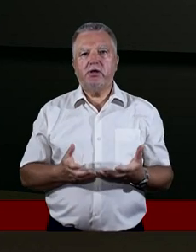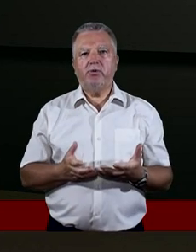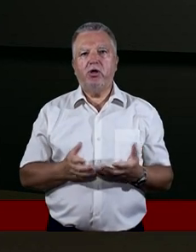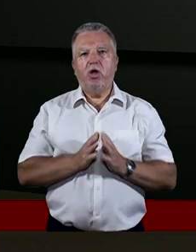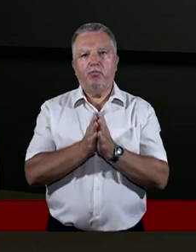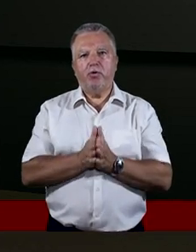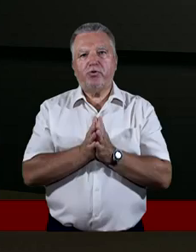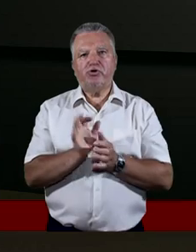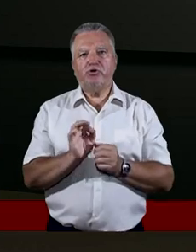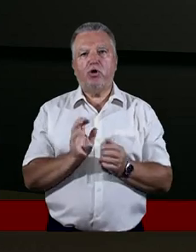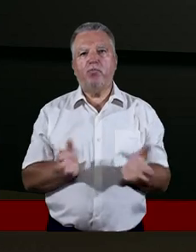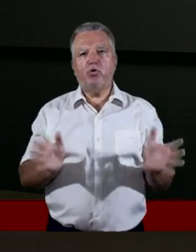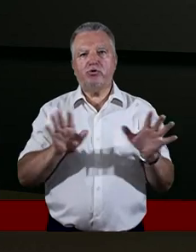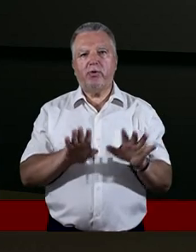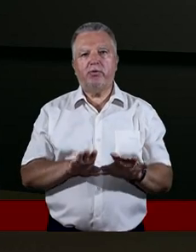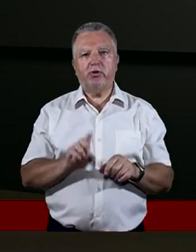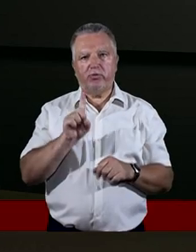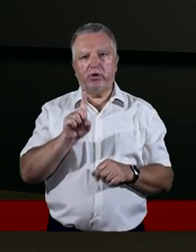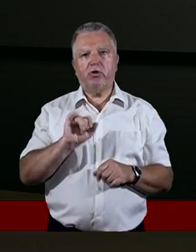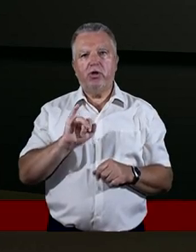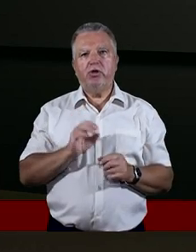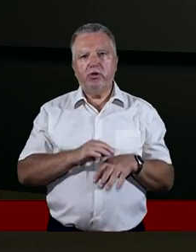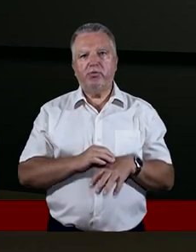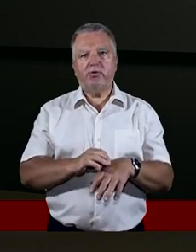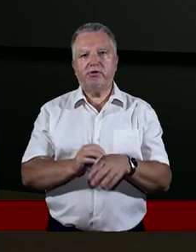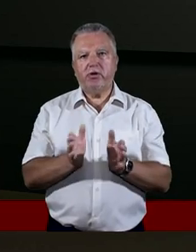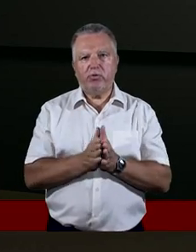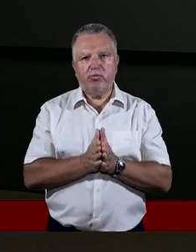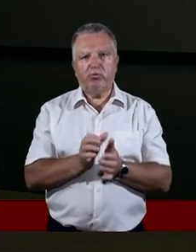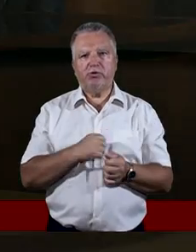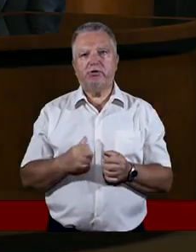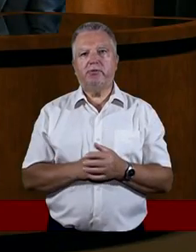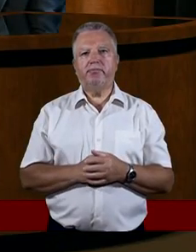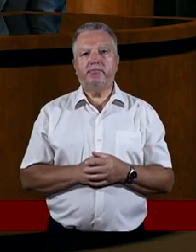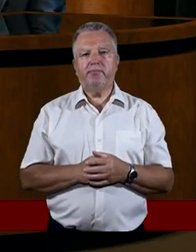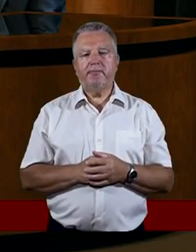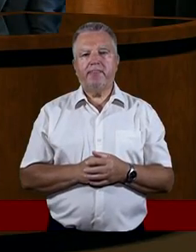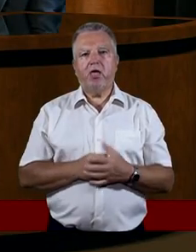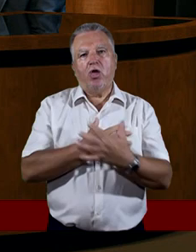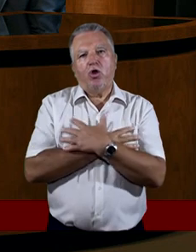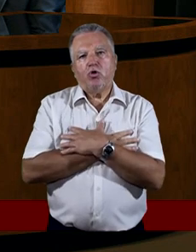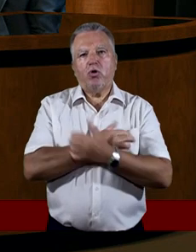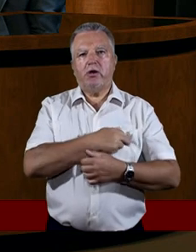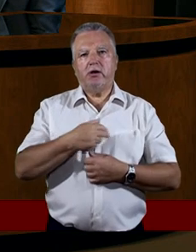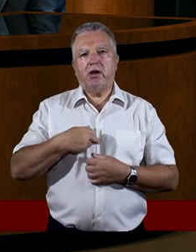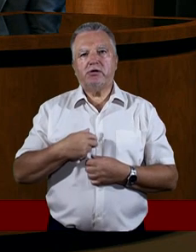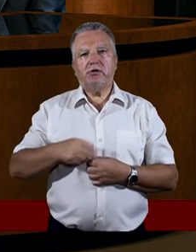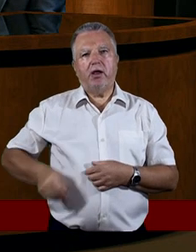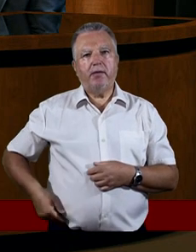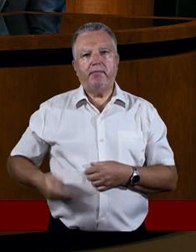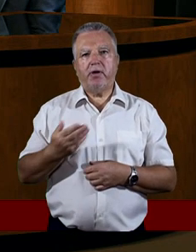wszystkim poprosić o Jego błogosławieństwo i prowadzenie. Pomódlmy się na początek. Ukochany nasz Panie,